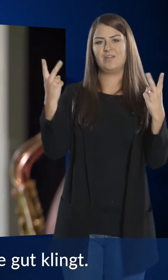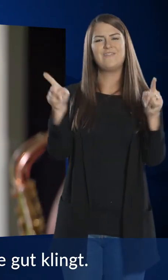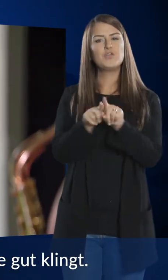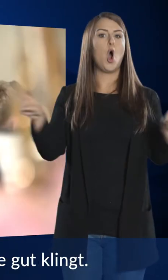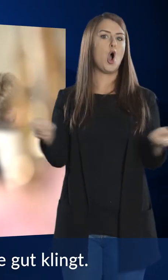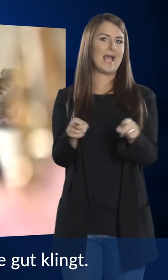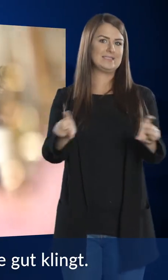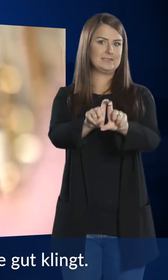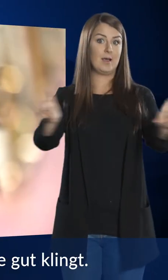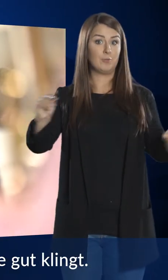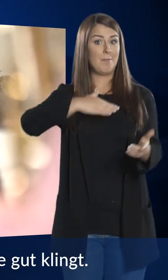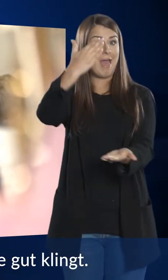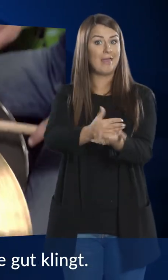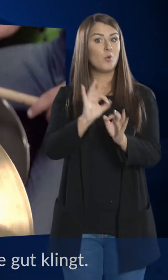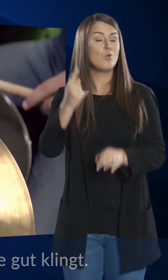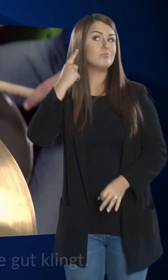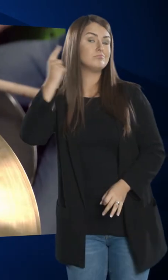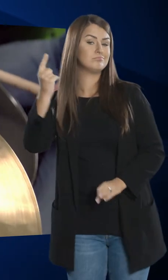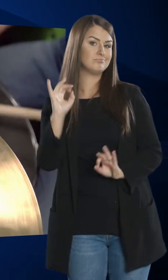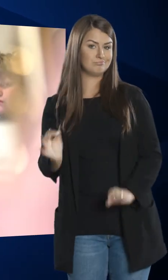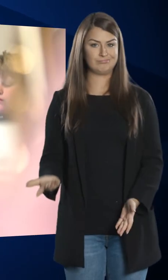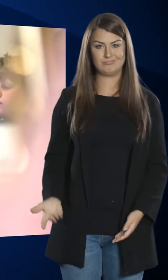Orchester, damit es am Ende gut klingt.